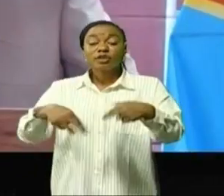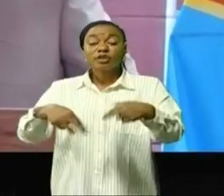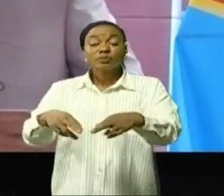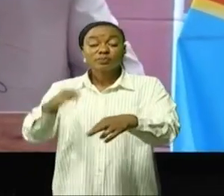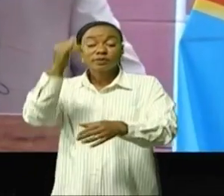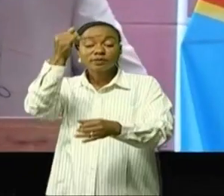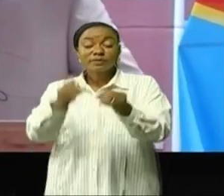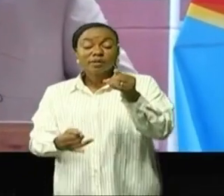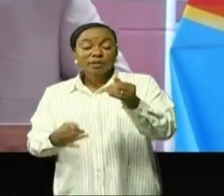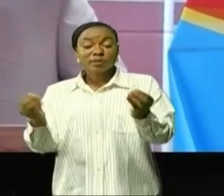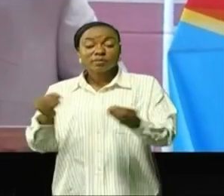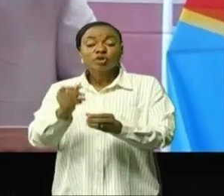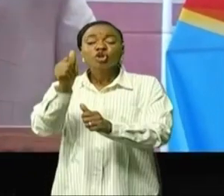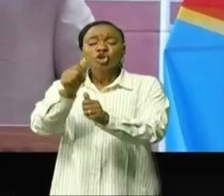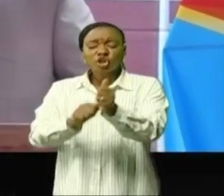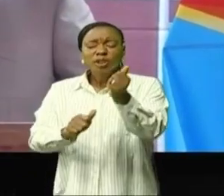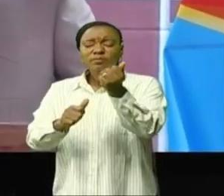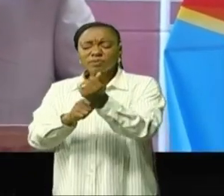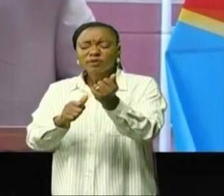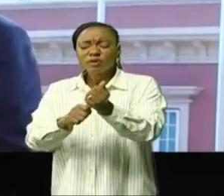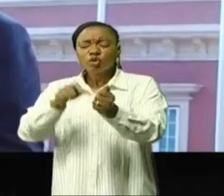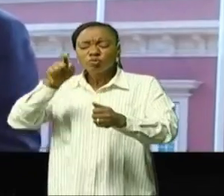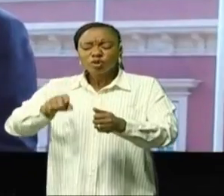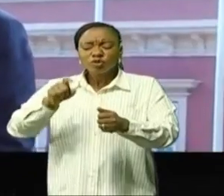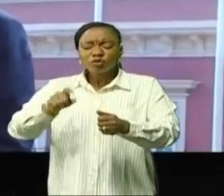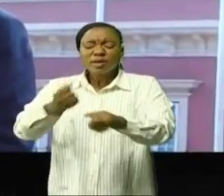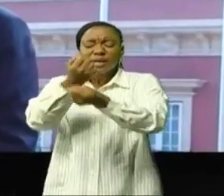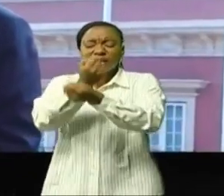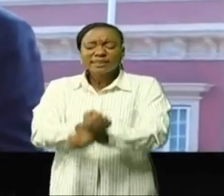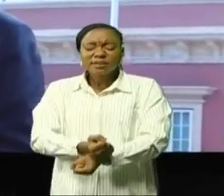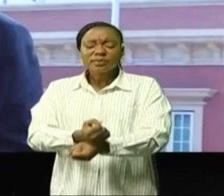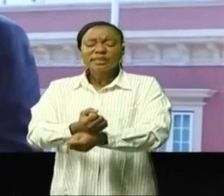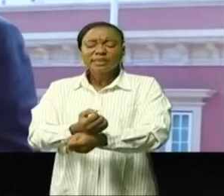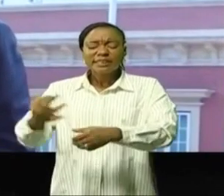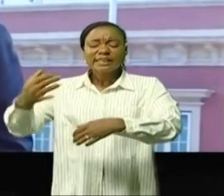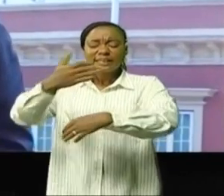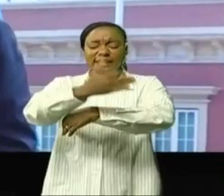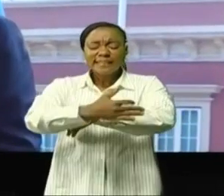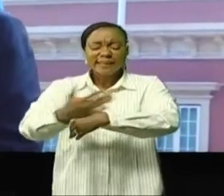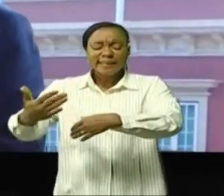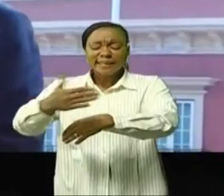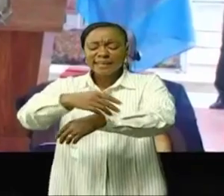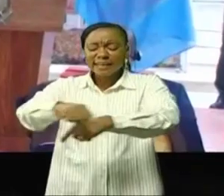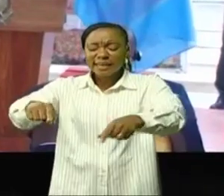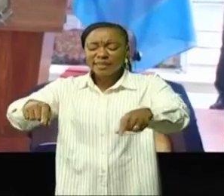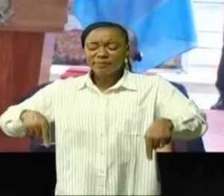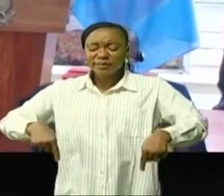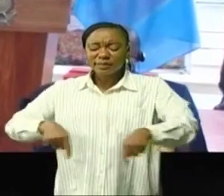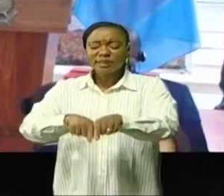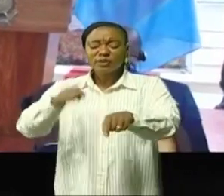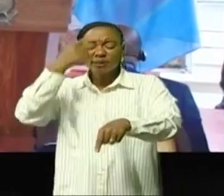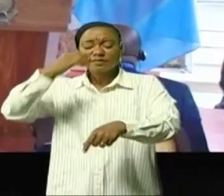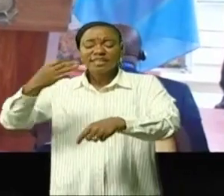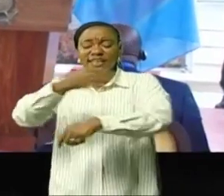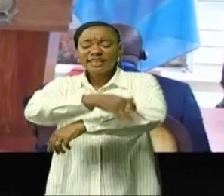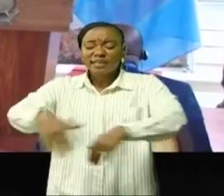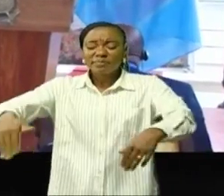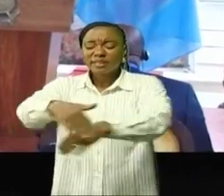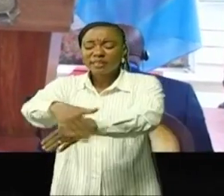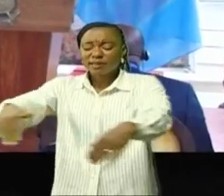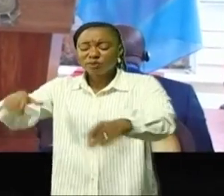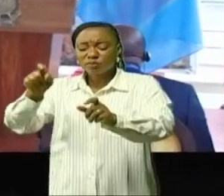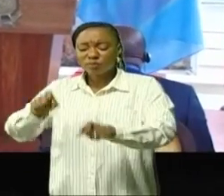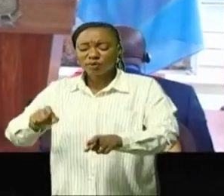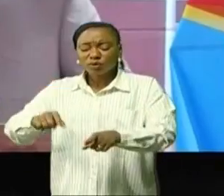final, si chacun respecte vraiment ses engagements, de réchauffer les relations politiques, diplomatiques et